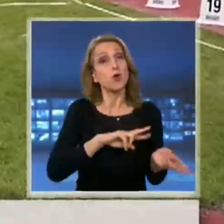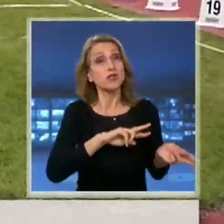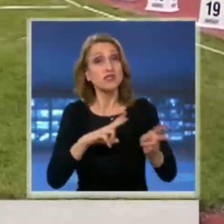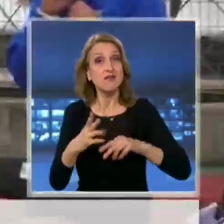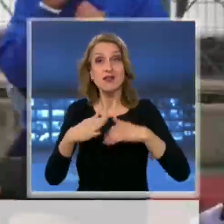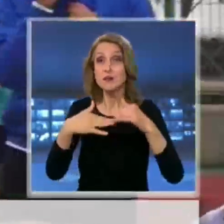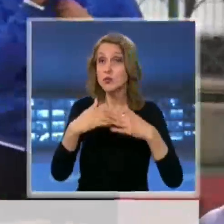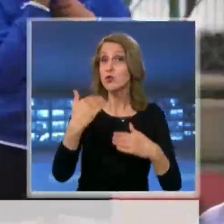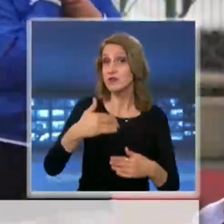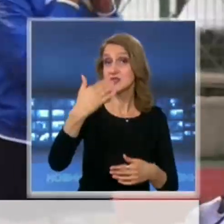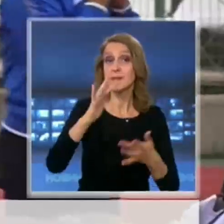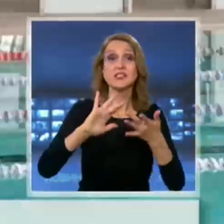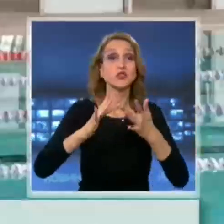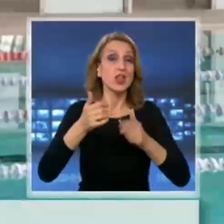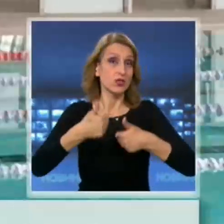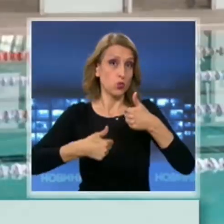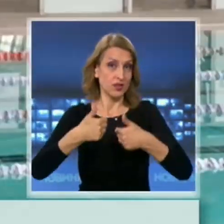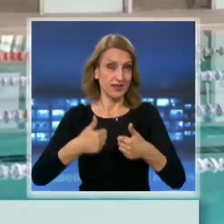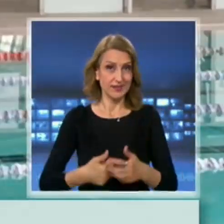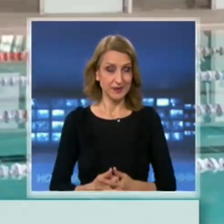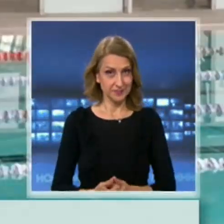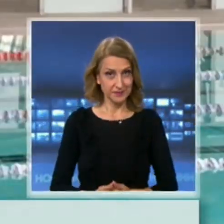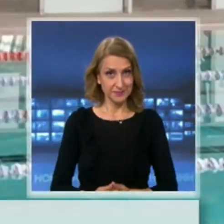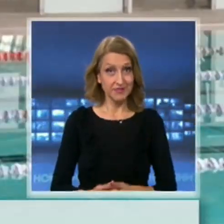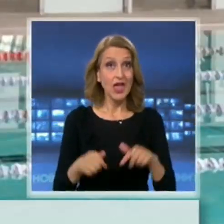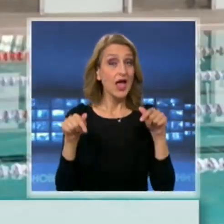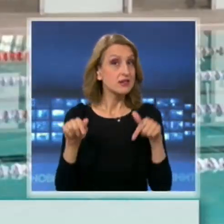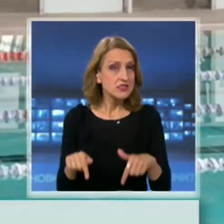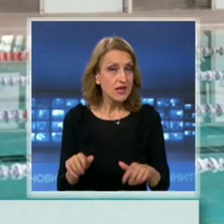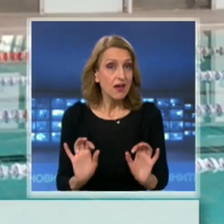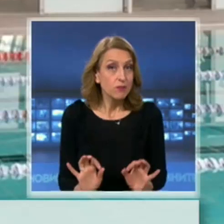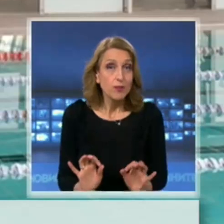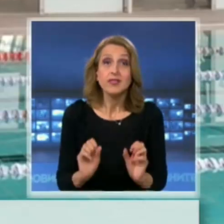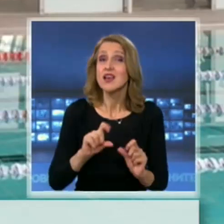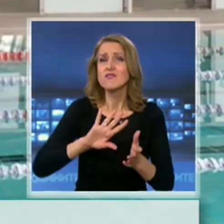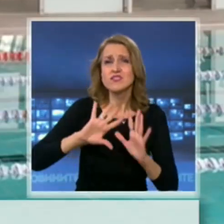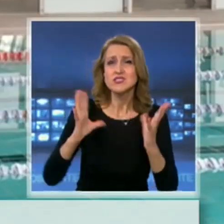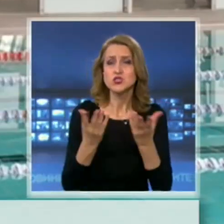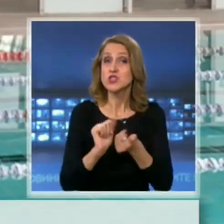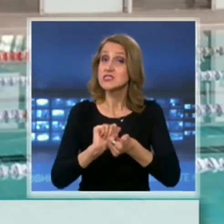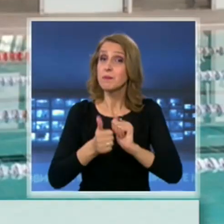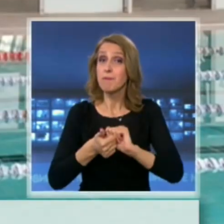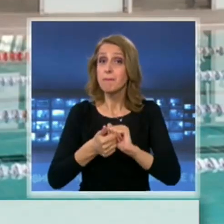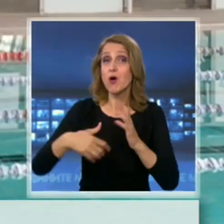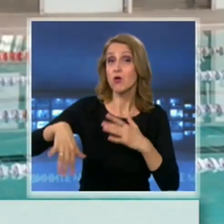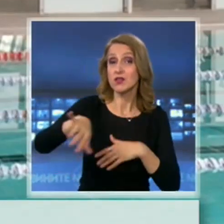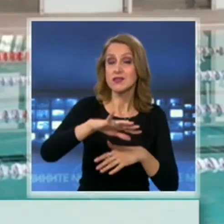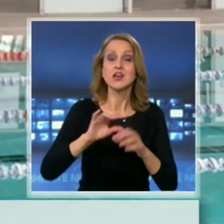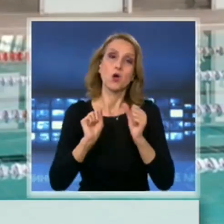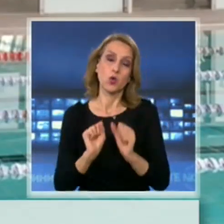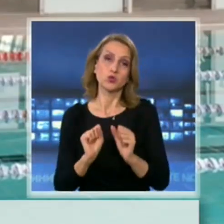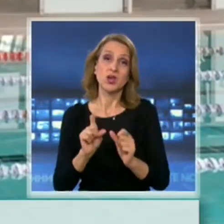подготовката си за бъдещи турнири. За сега обаче всички спортни мероприятия от състезателен характер